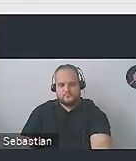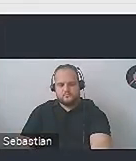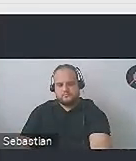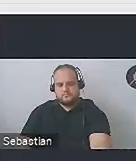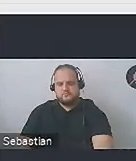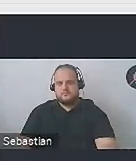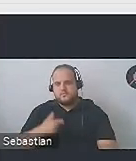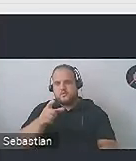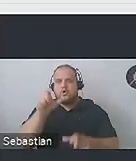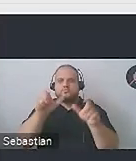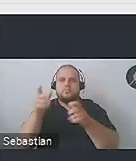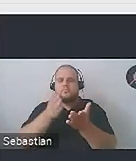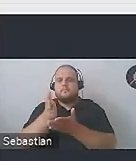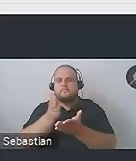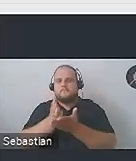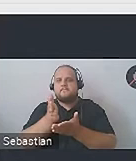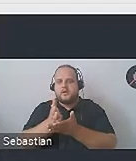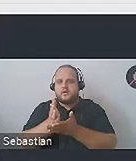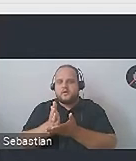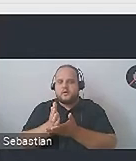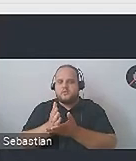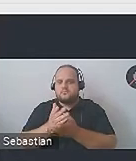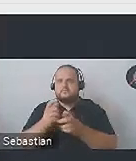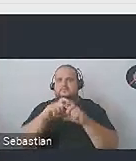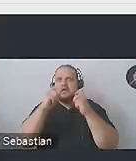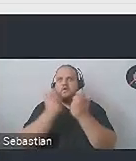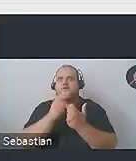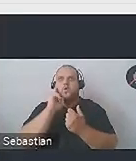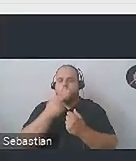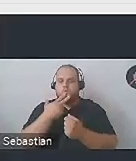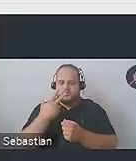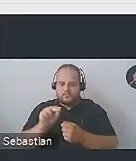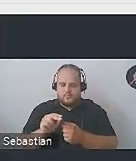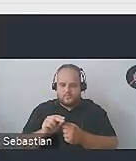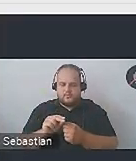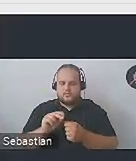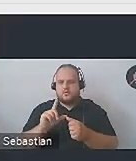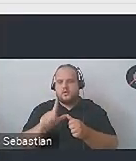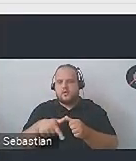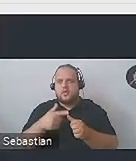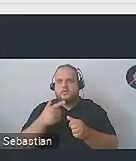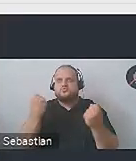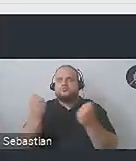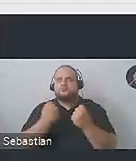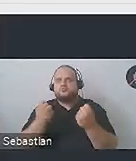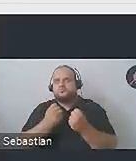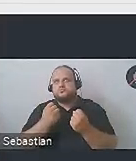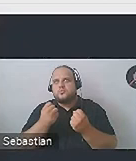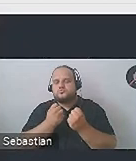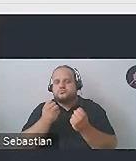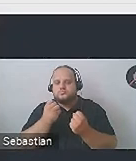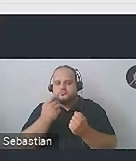pomaga osobie, no może nie całkowicie głuchej zwykle, ale z wyraźnym, silnym niedosłuchem